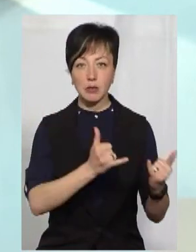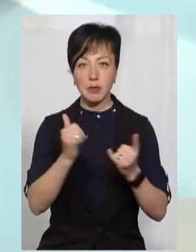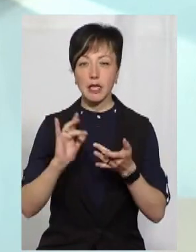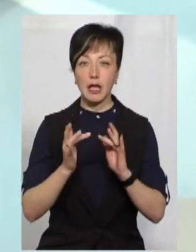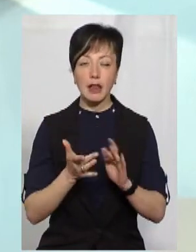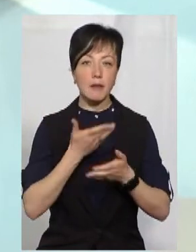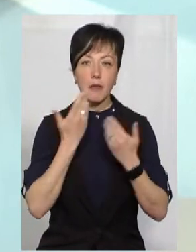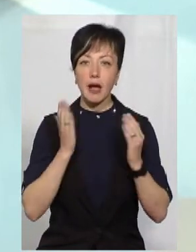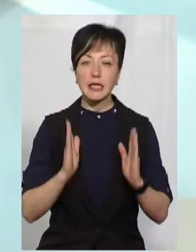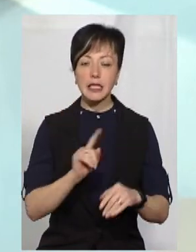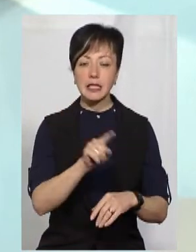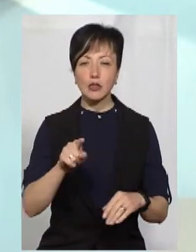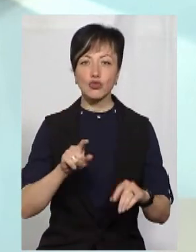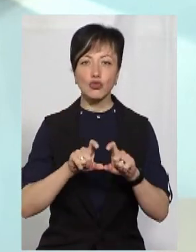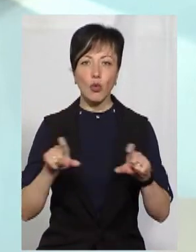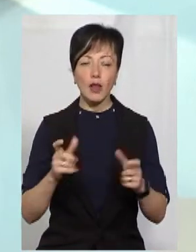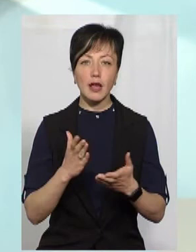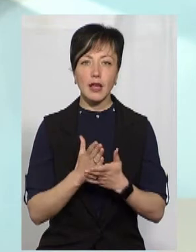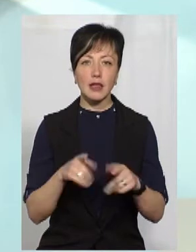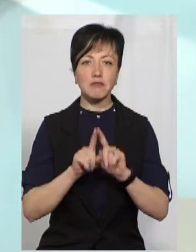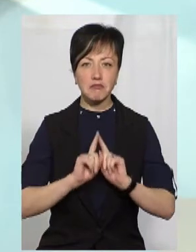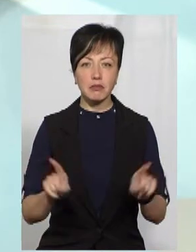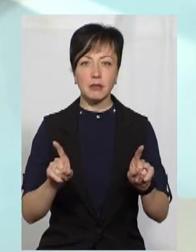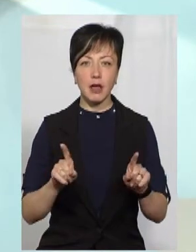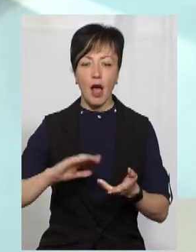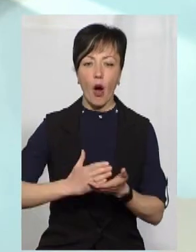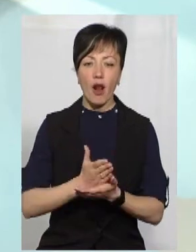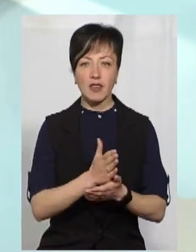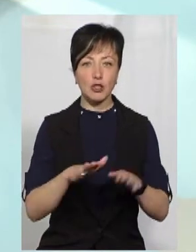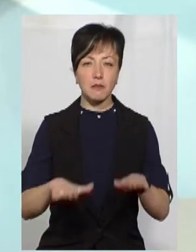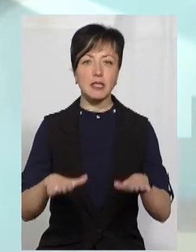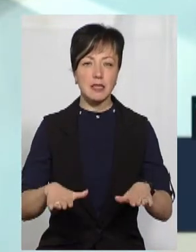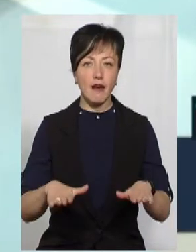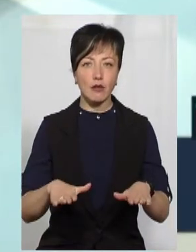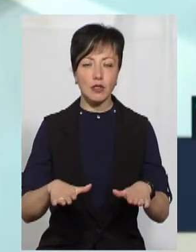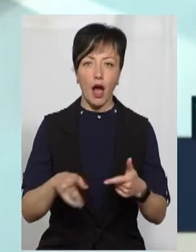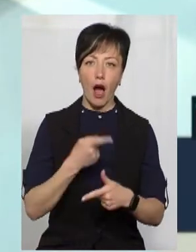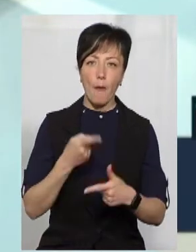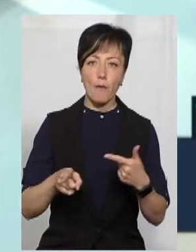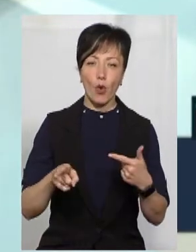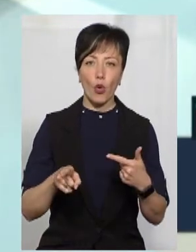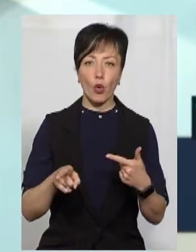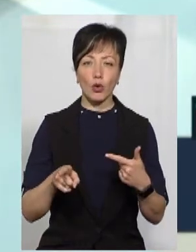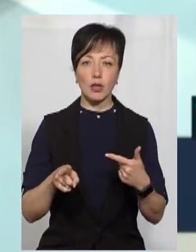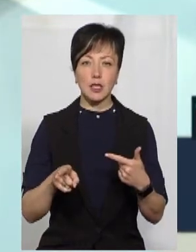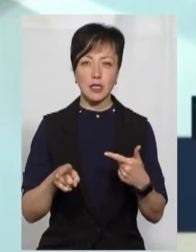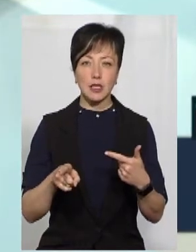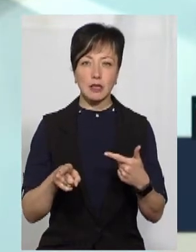Немають лише практично ті, які є в такій специфічній географічній місцевості або в дуже